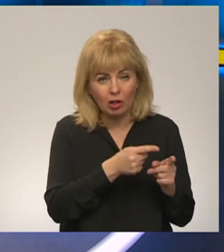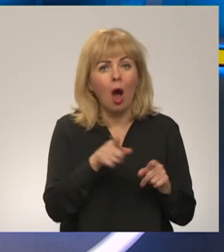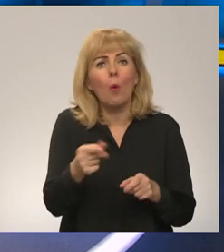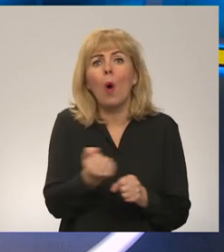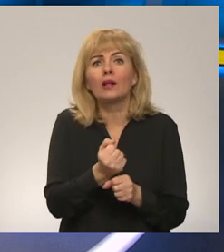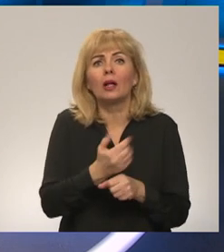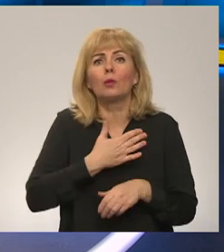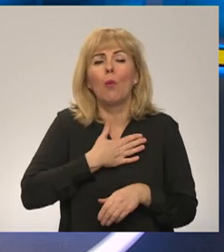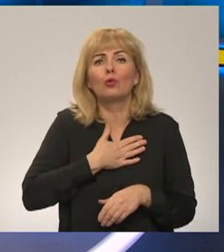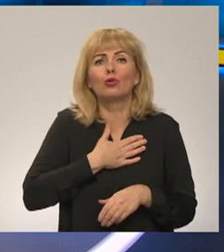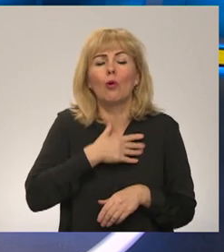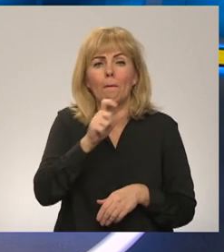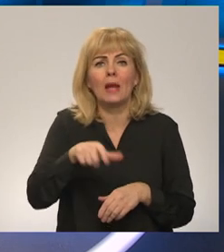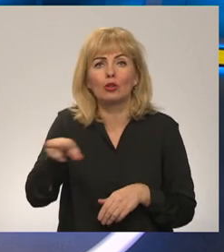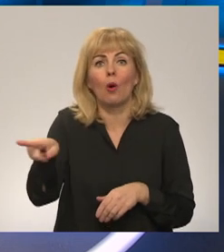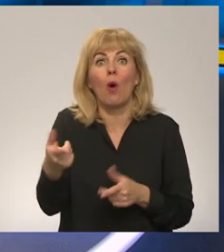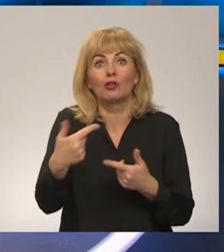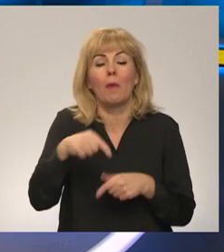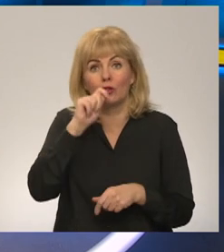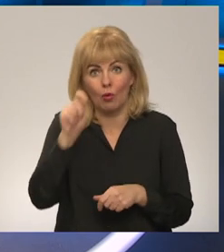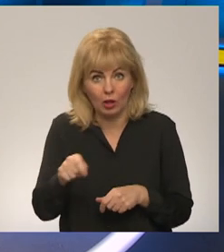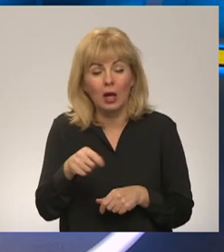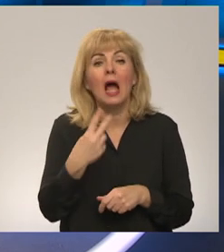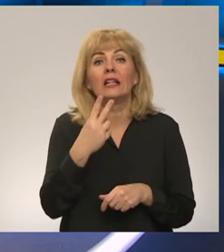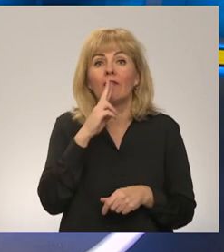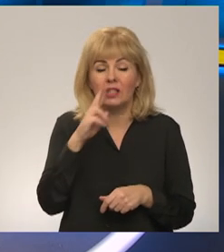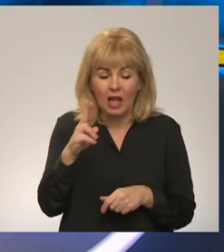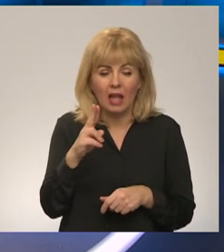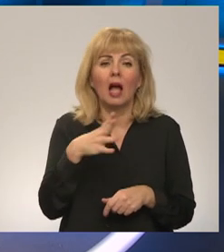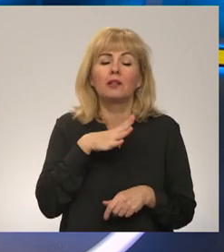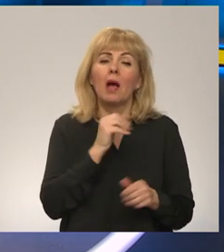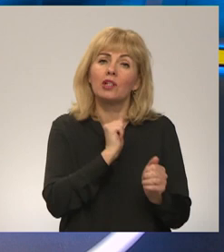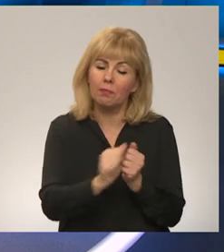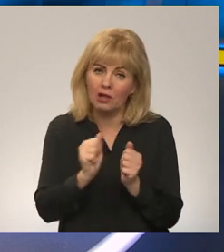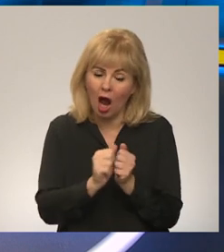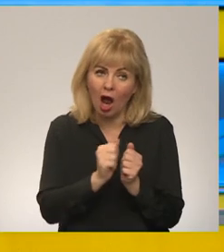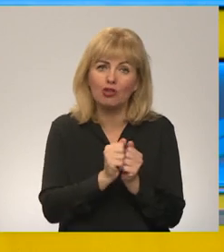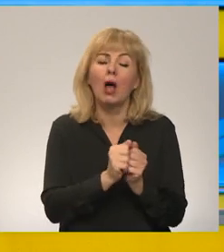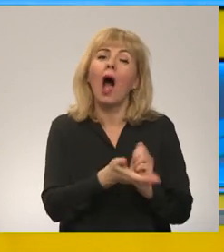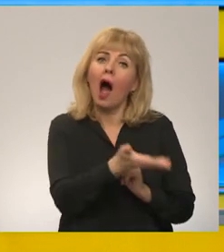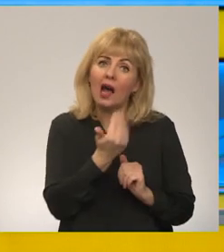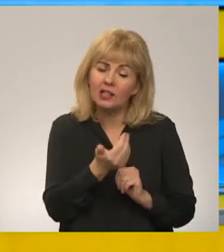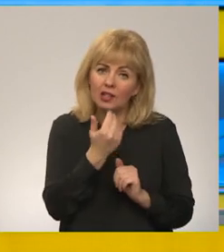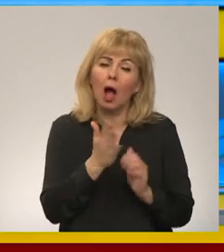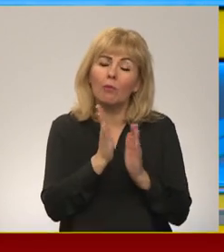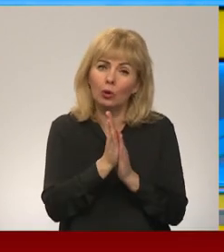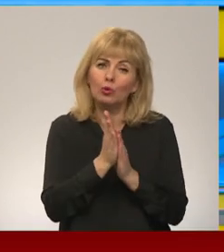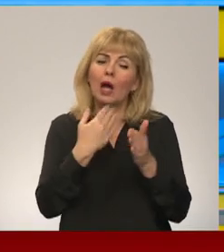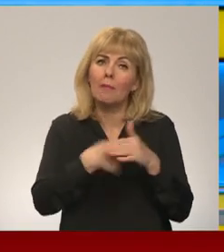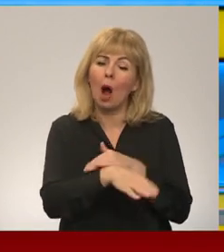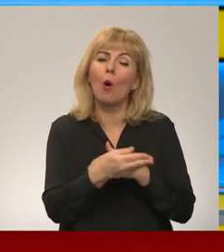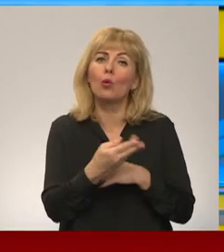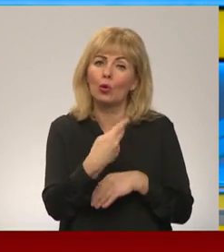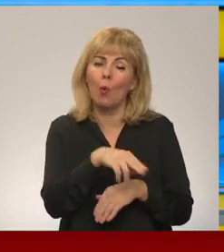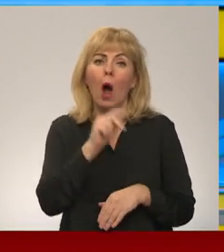tiešām esam jau divu nedēļu garumā intensīvi aicinājuši mūsu valsts piedarīgos pamest Ukrainu. Es vēl vakar arī teicu